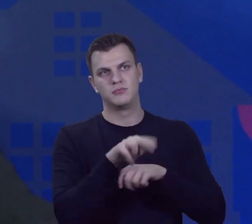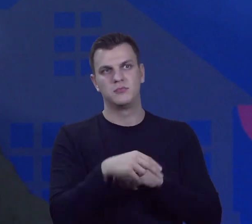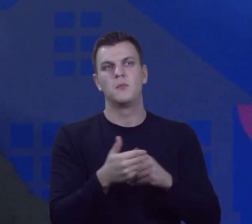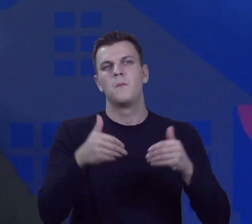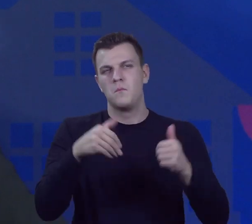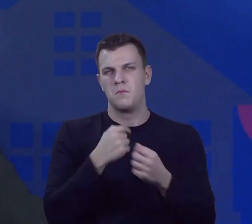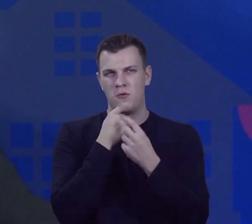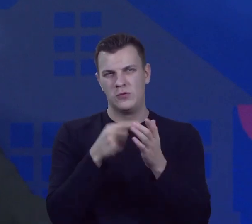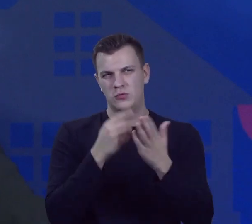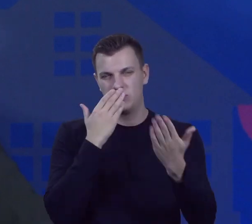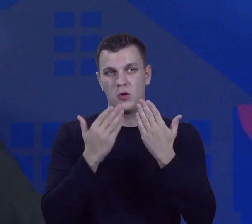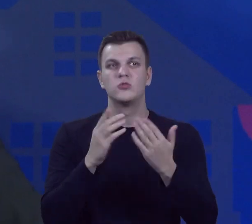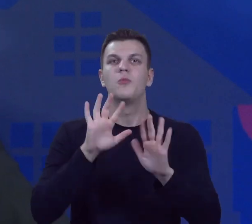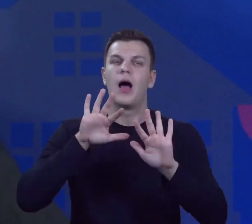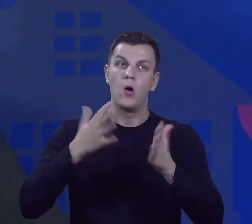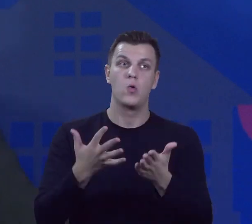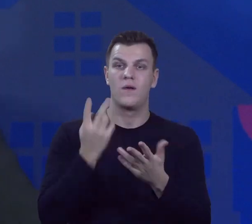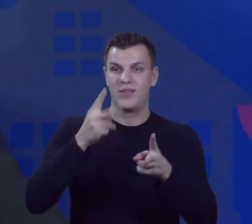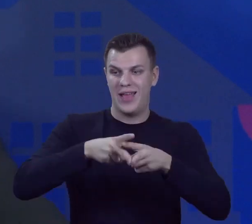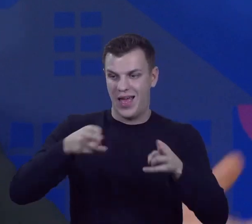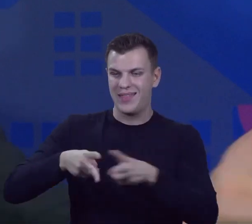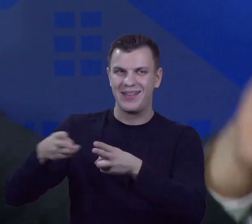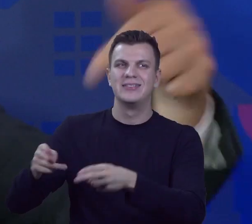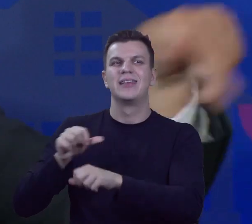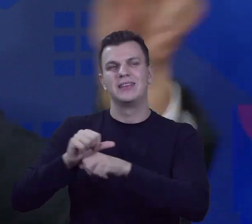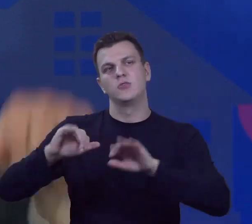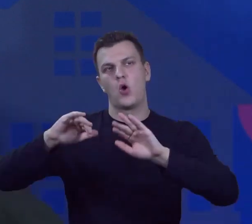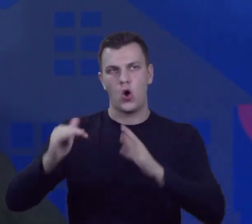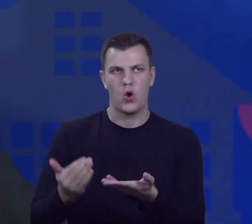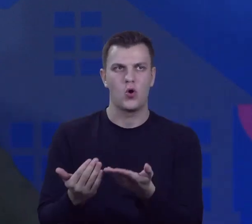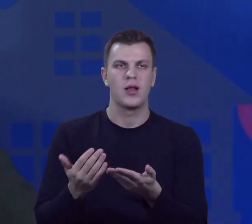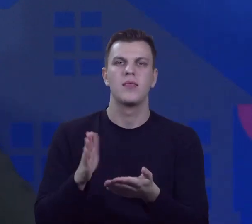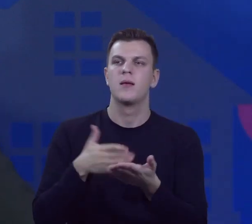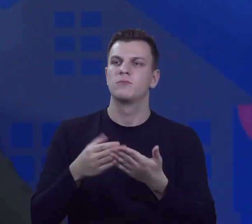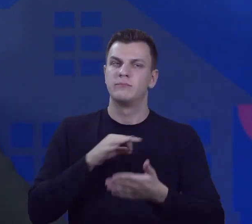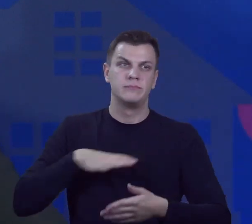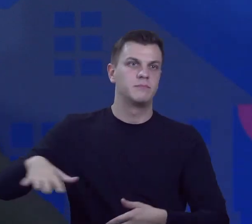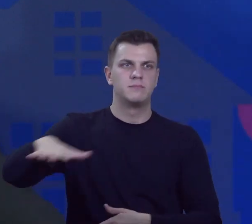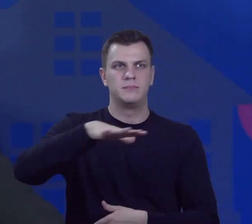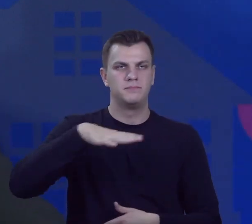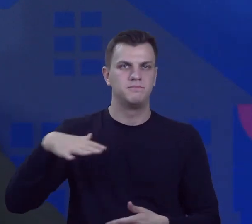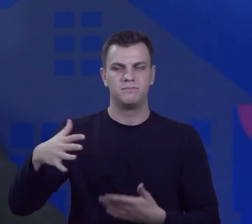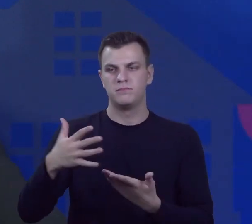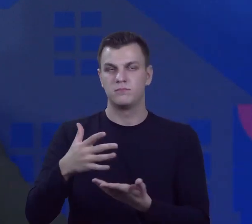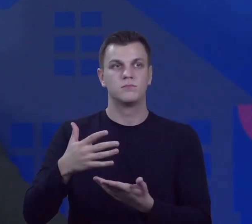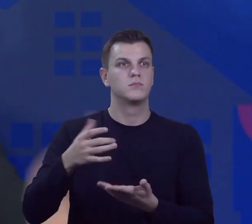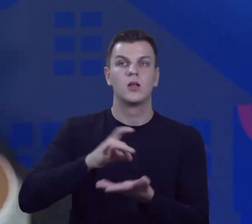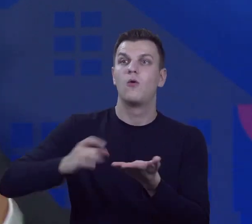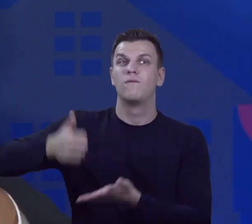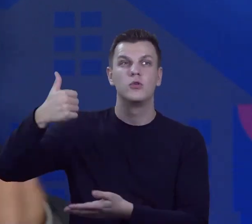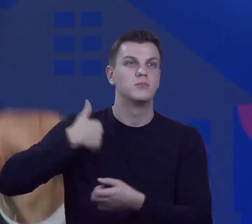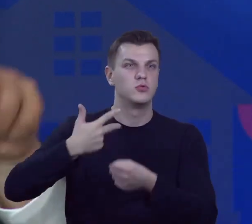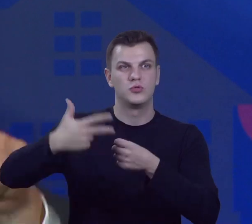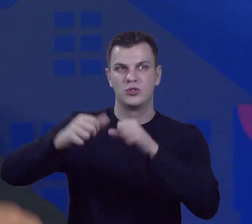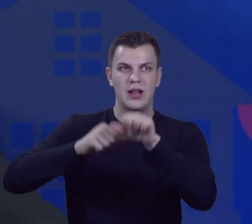to jest to ograniczenie i u nas w okolicach był, był, był, był, był, 33 lata, nie